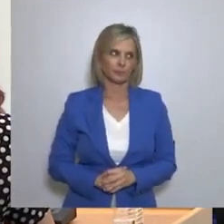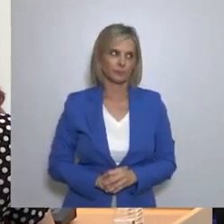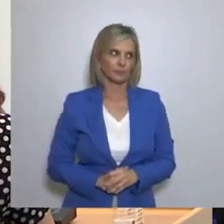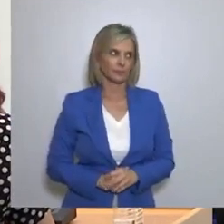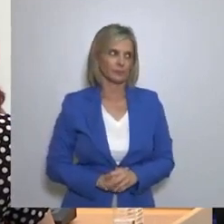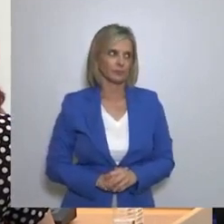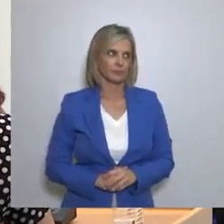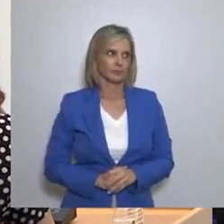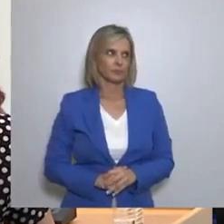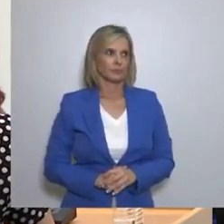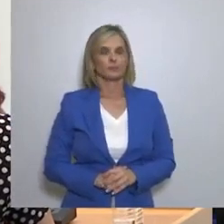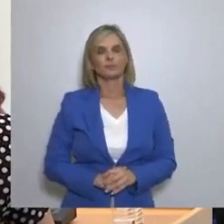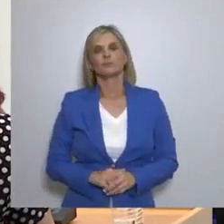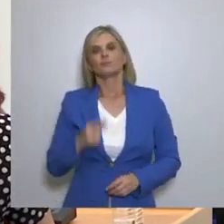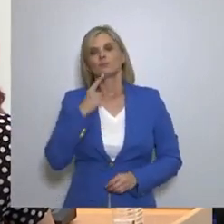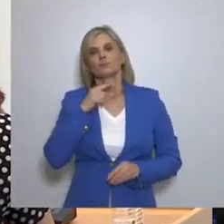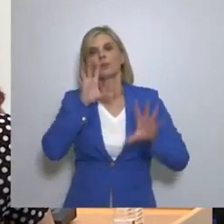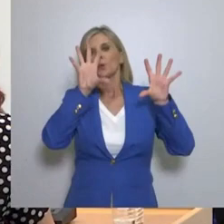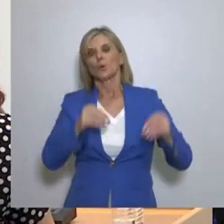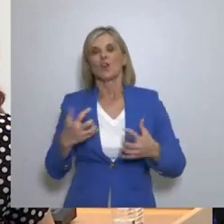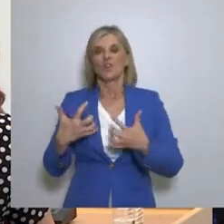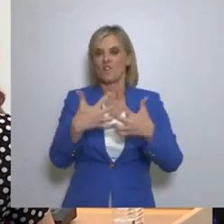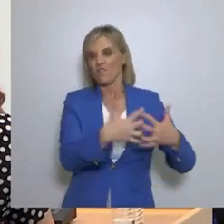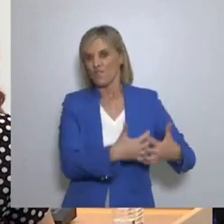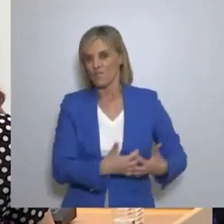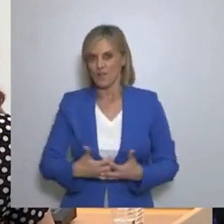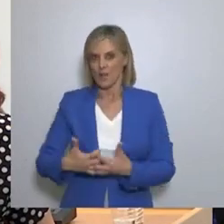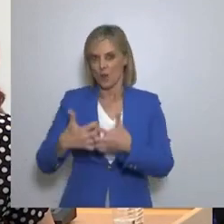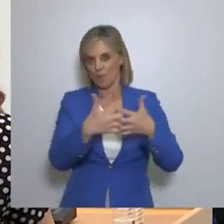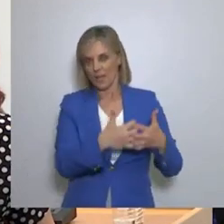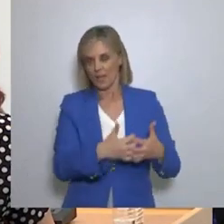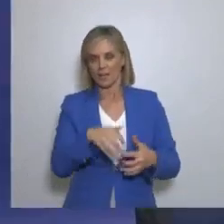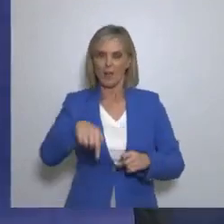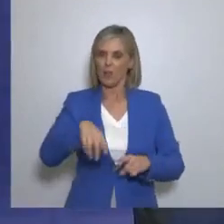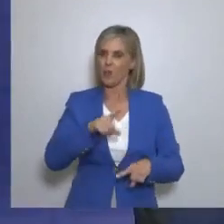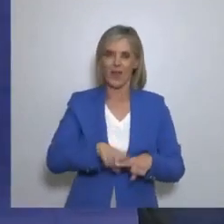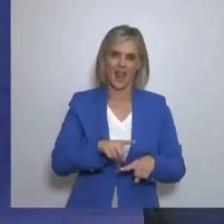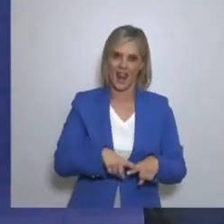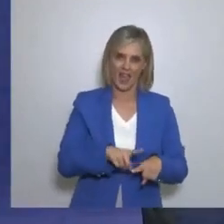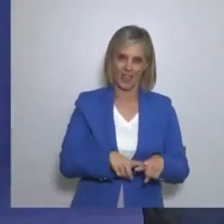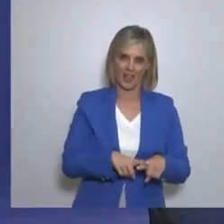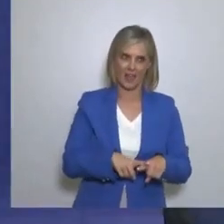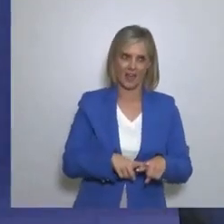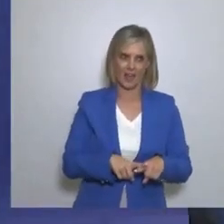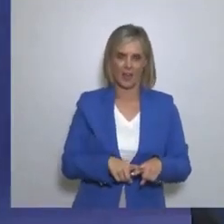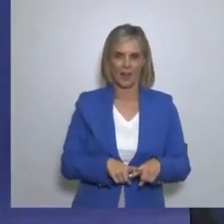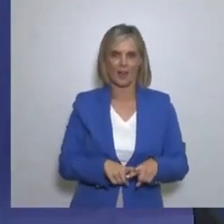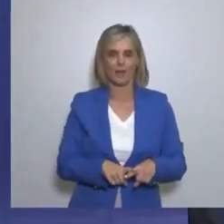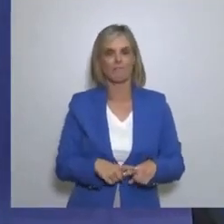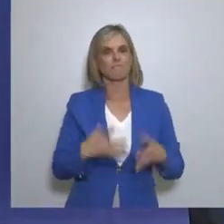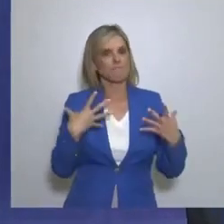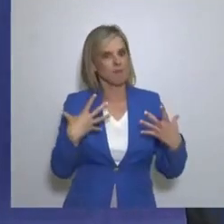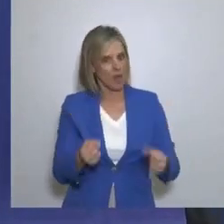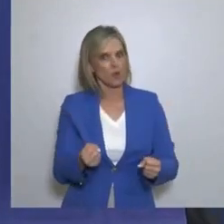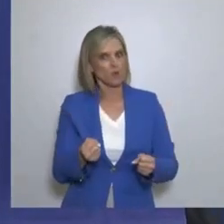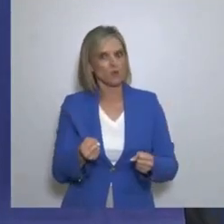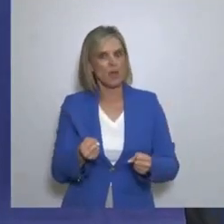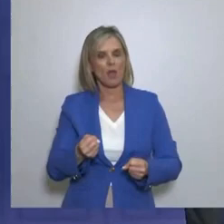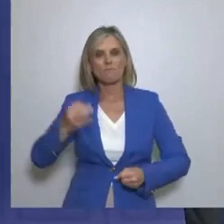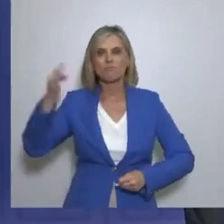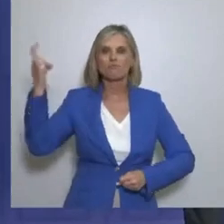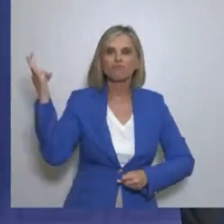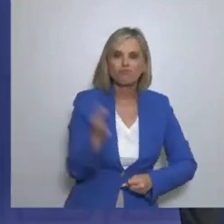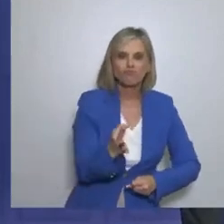Όσον αφορά τη βιομηχανία Σήμερα αντιλαμβανόμαστε η αγορά είναι παρθένα στην Ελλάδα Διαθέτουμε πραγματικά μοναδικές πρώτες ύλες